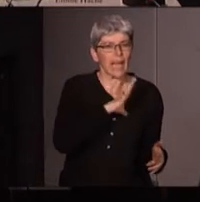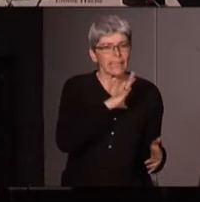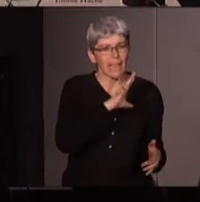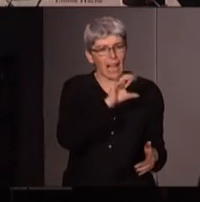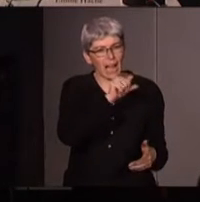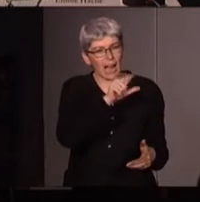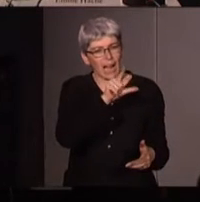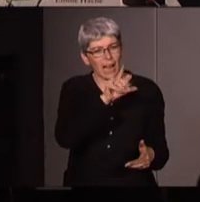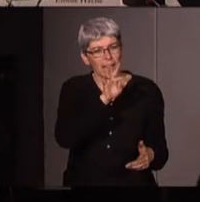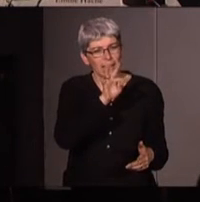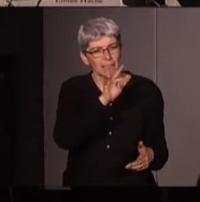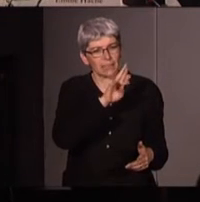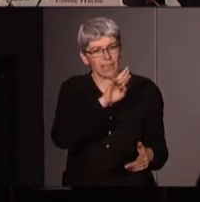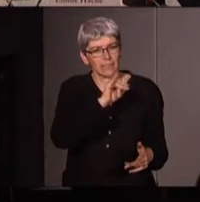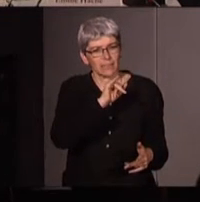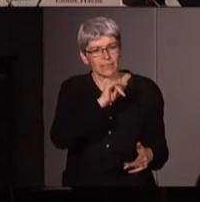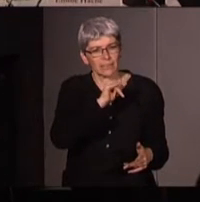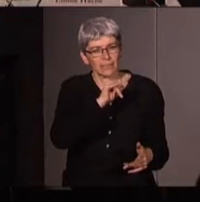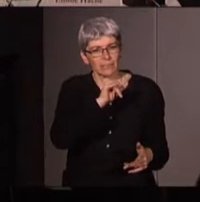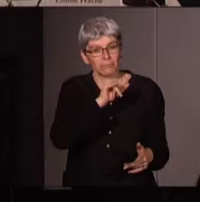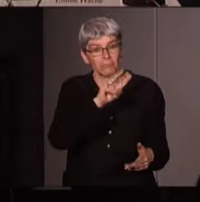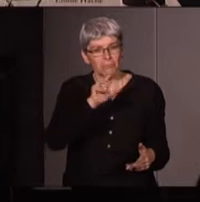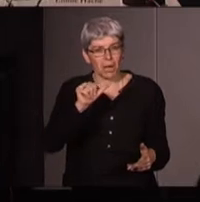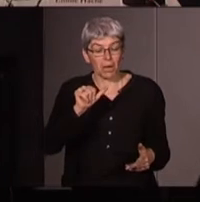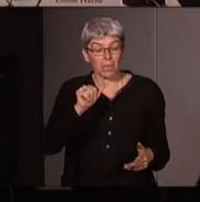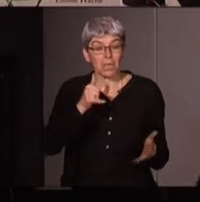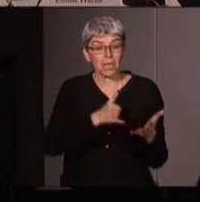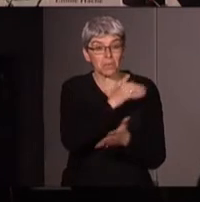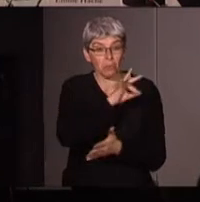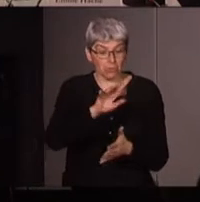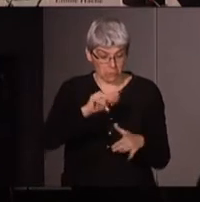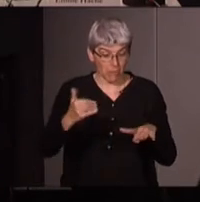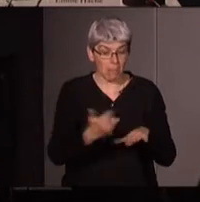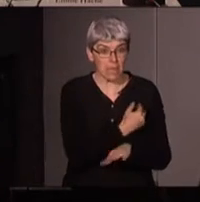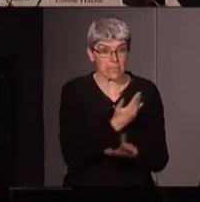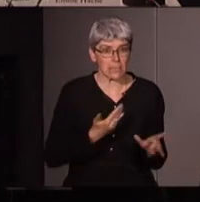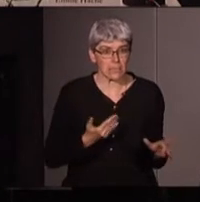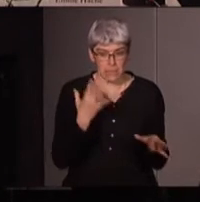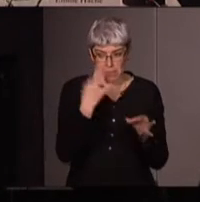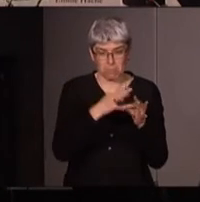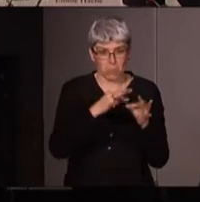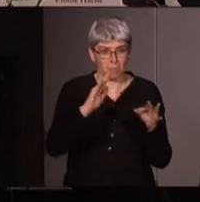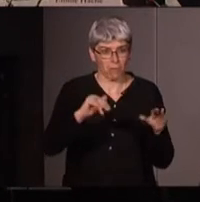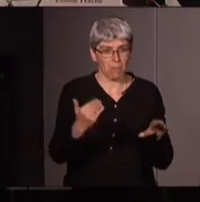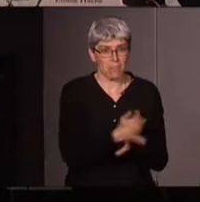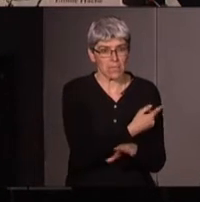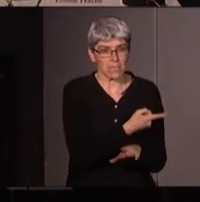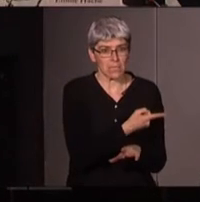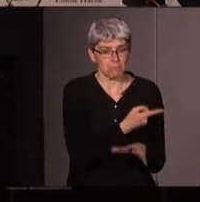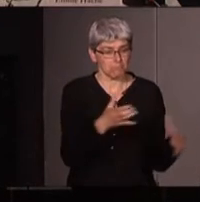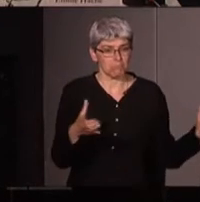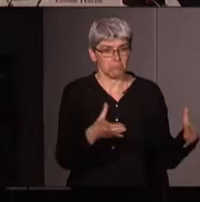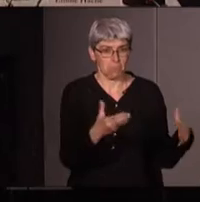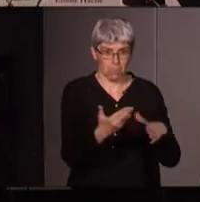Alternativa Île-de-France qui va bientôt avoir lieu en septembre et qui se